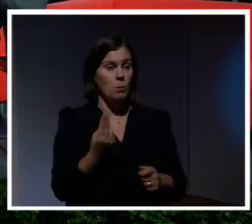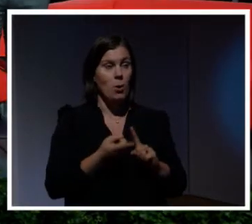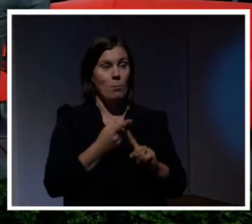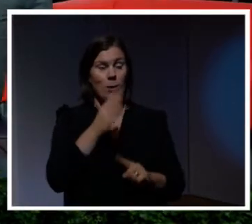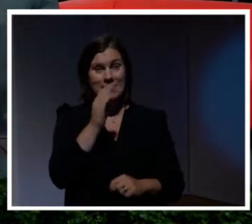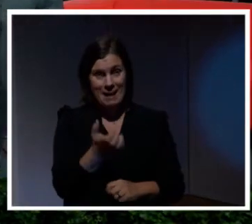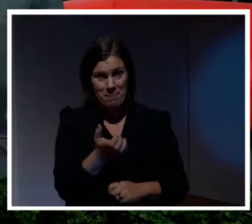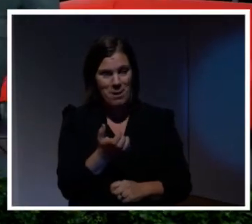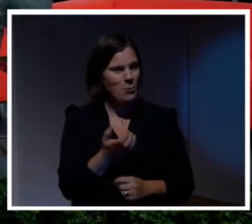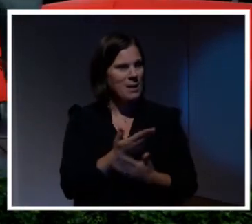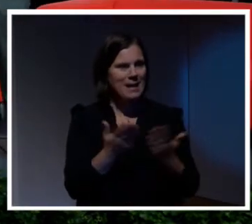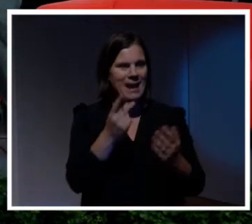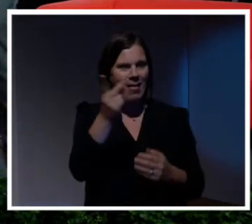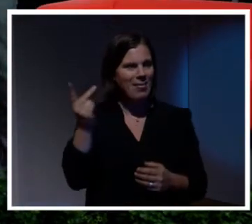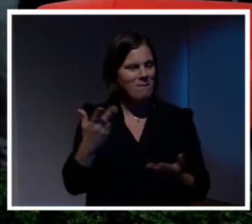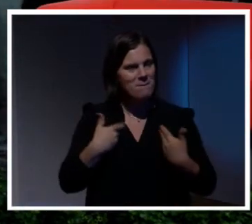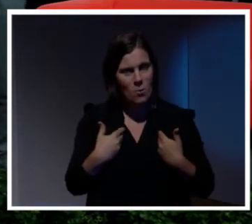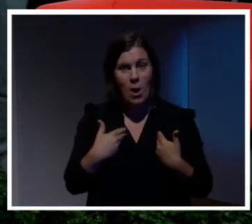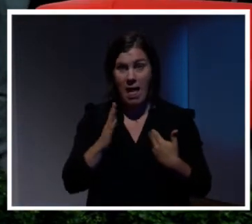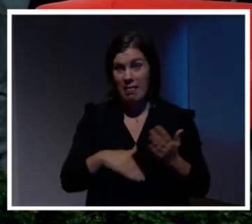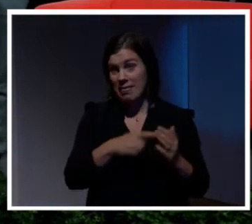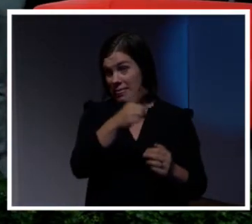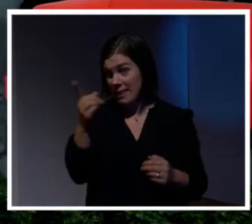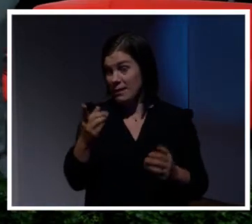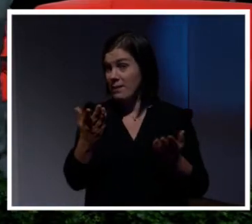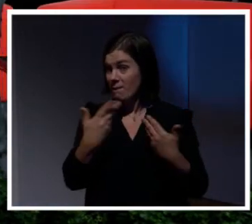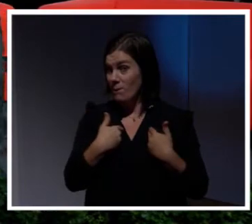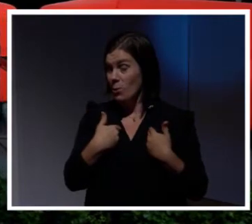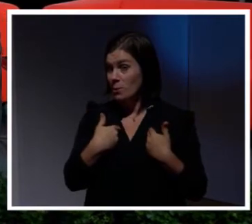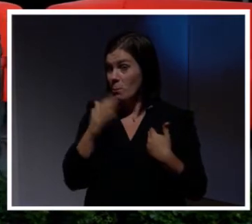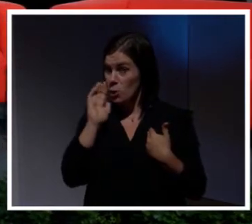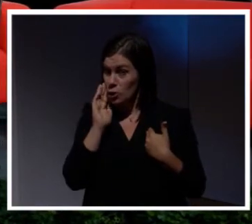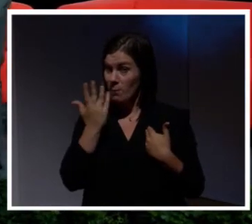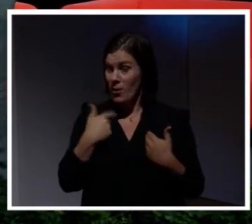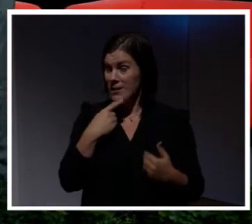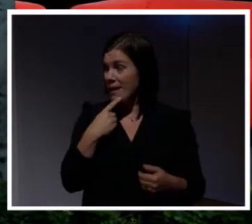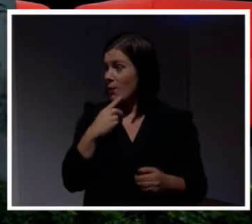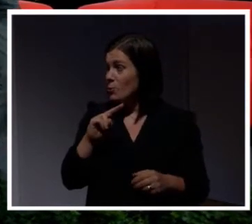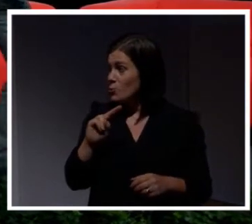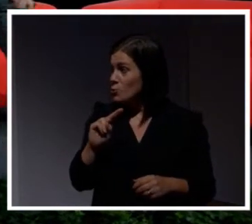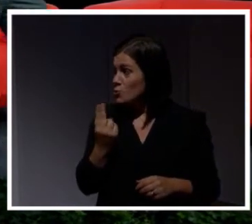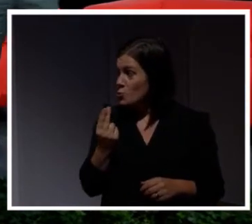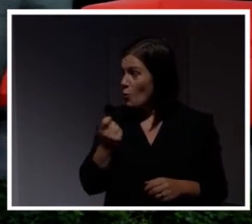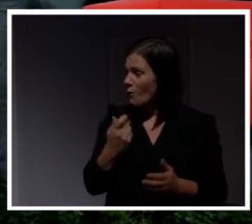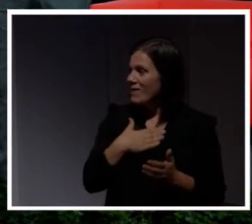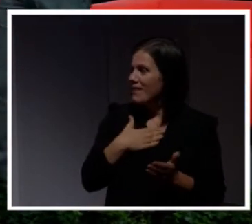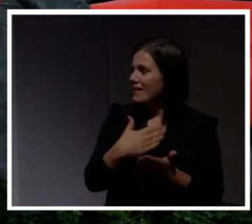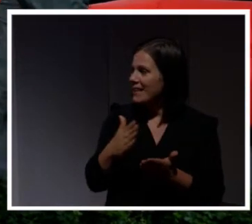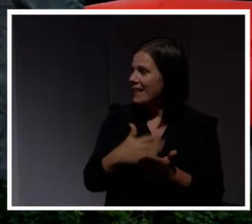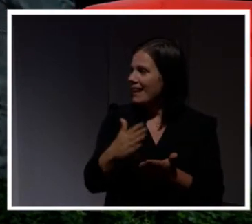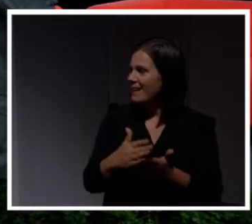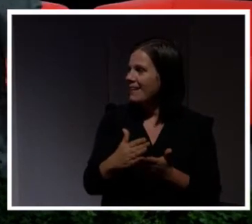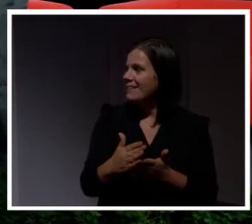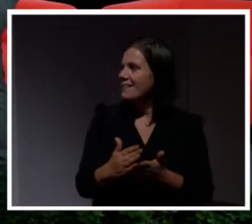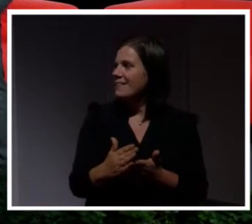Och det får inte någon annan än ni som är här och faktiskt anstränger er för att lyssna på vad jag har att säga. nu är det någon som vill gå vidare. Så vi ska